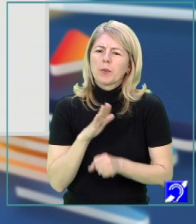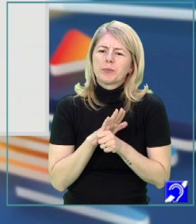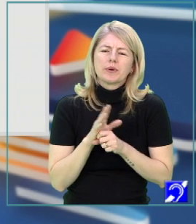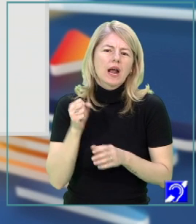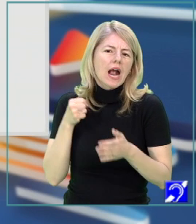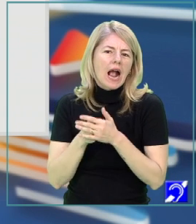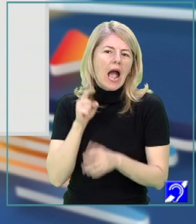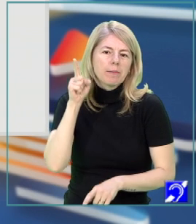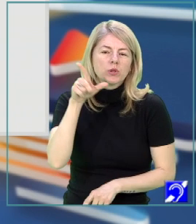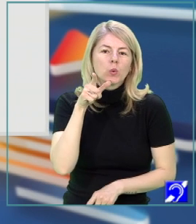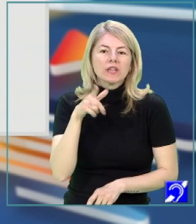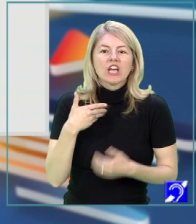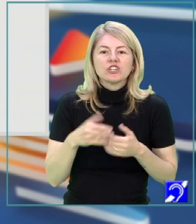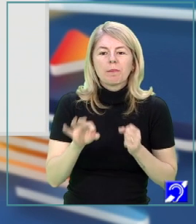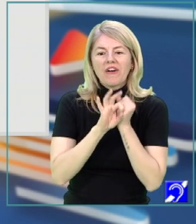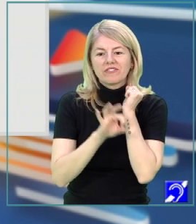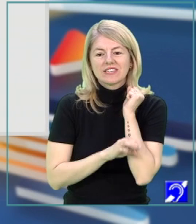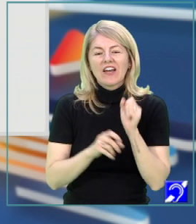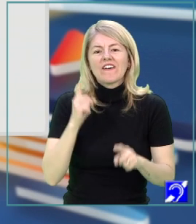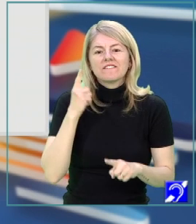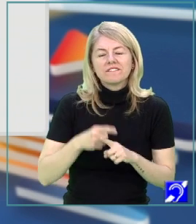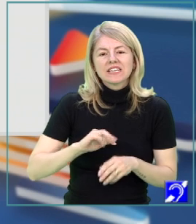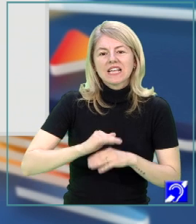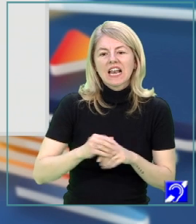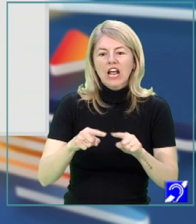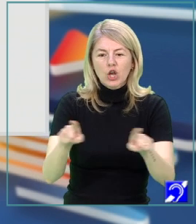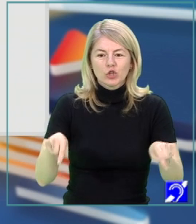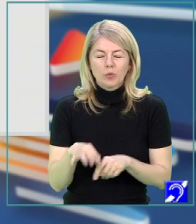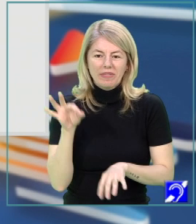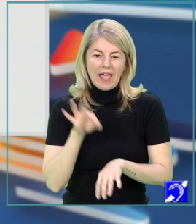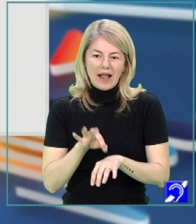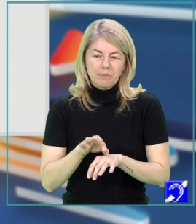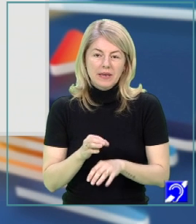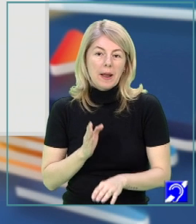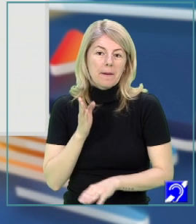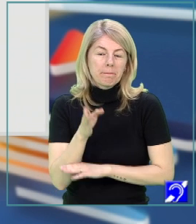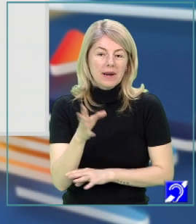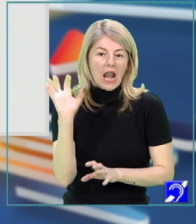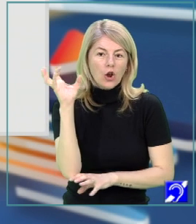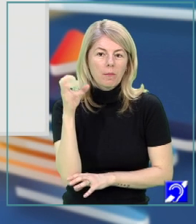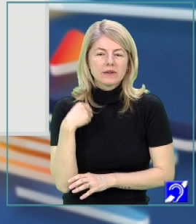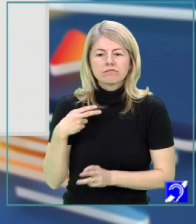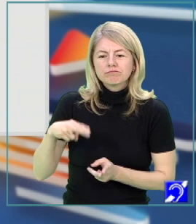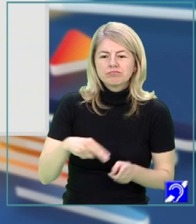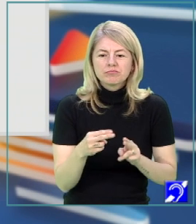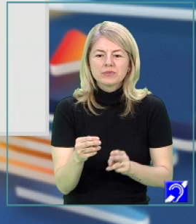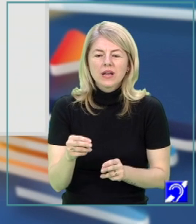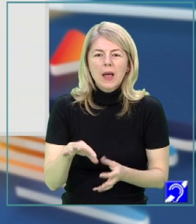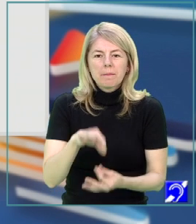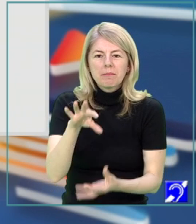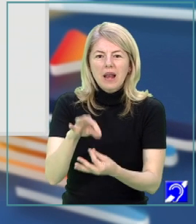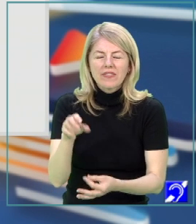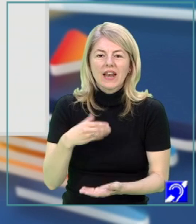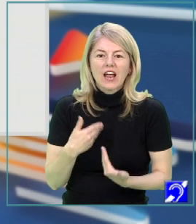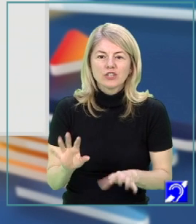capăt, unde începea și vița de vie, fix lângă stupii de albine. Până am ajuns la prunișori, ne-am făcut loc printre plantele buruienoase care